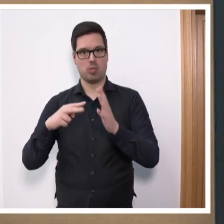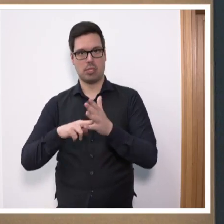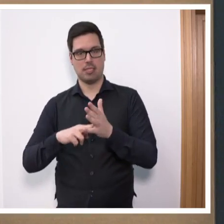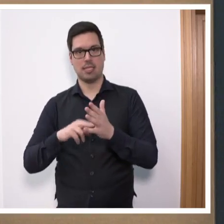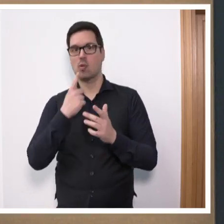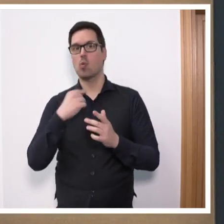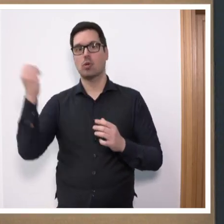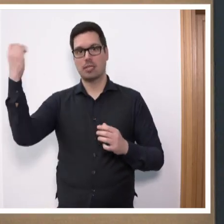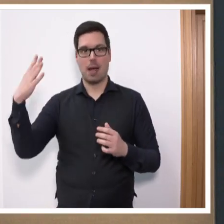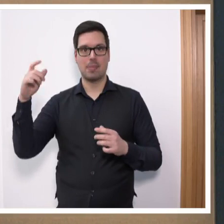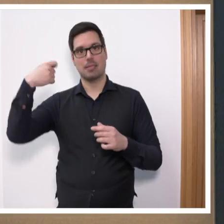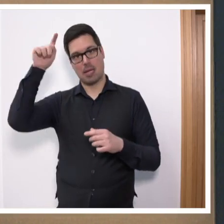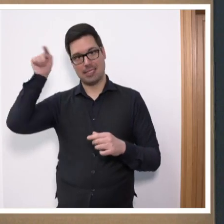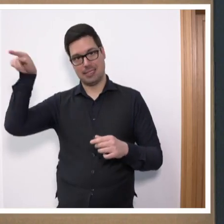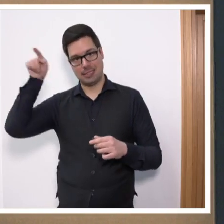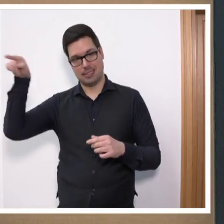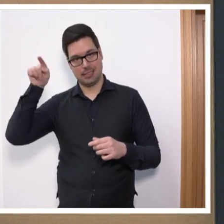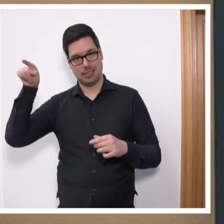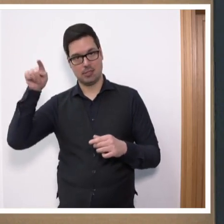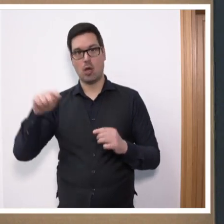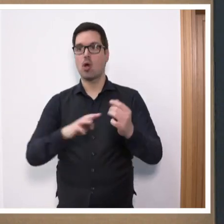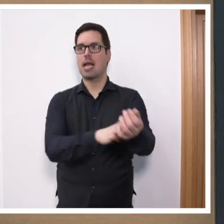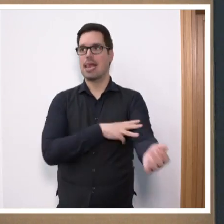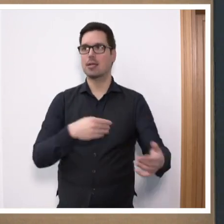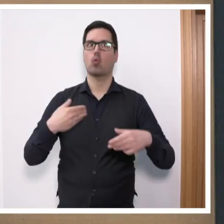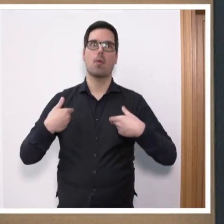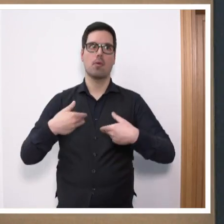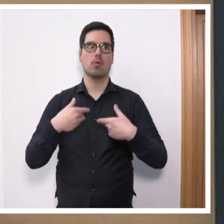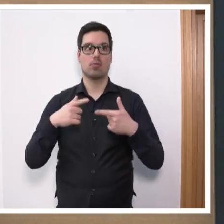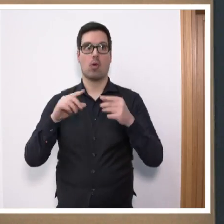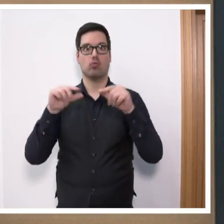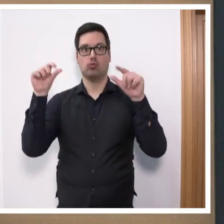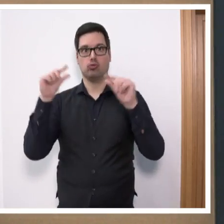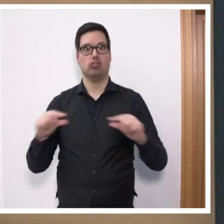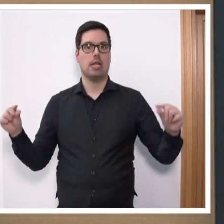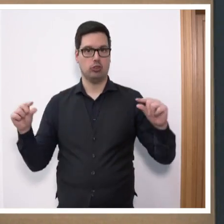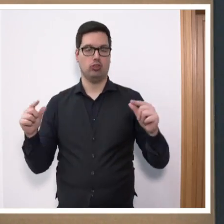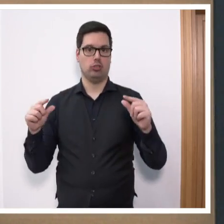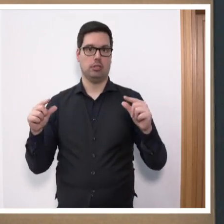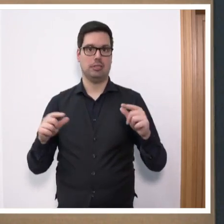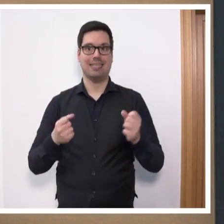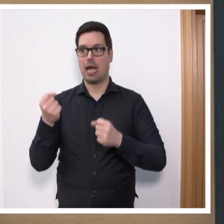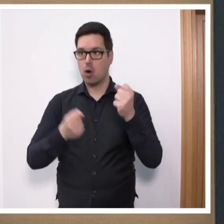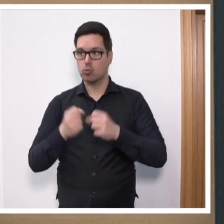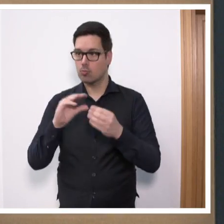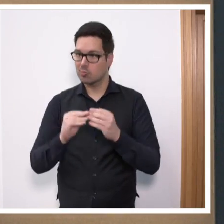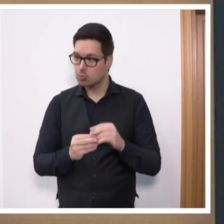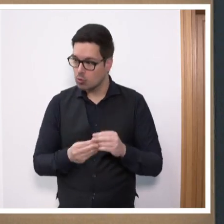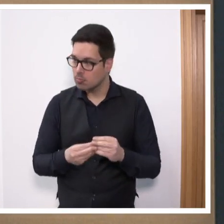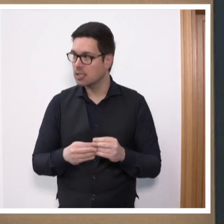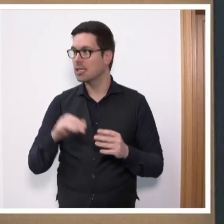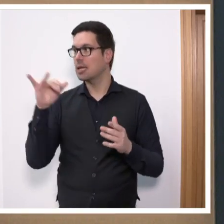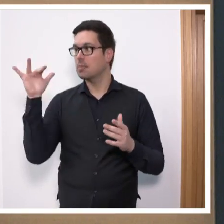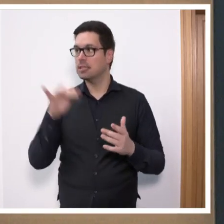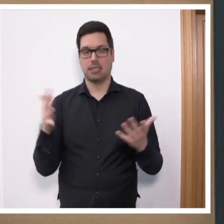der SPD in Berlin eben auch die E-Mobilität im Erliegen ist. Das heißt, wir haben im Bereich Auto massive Probleme mit den